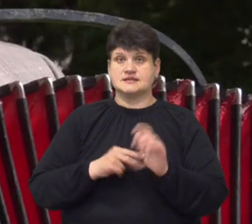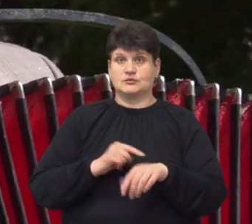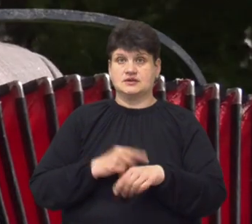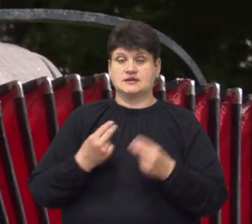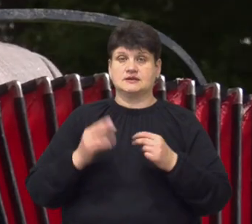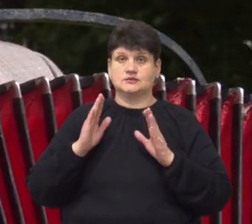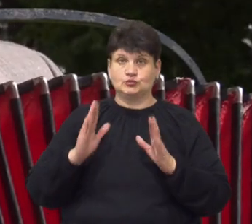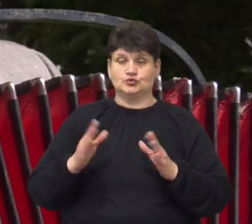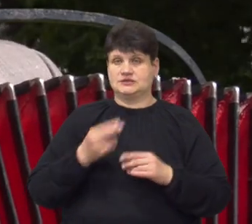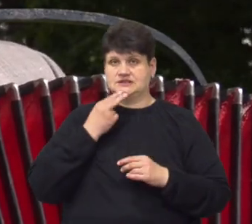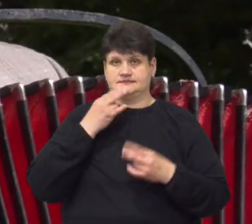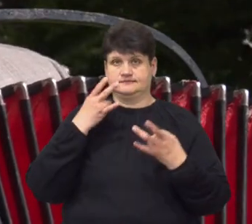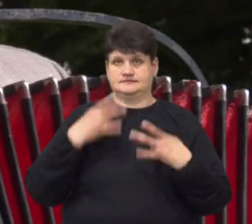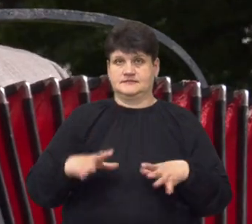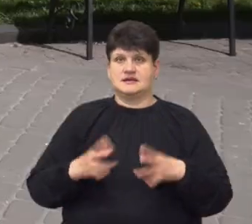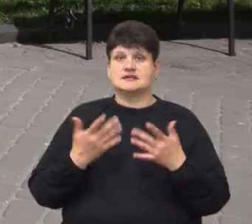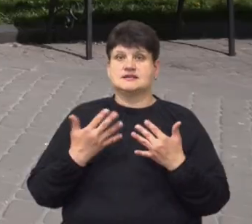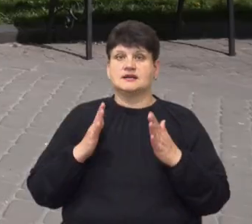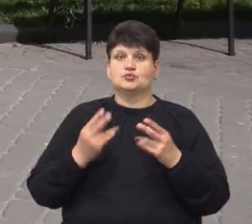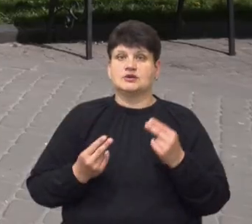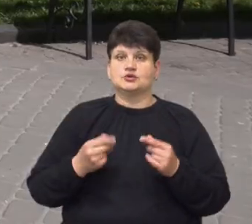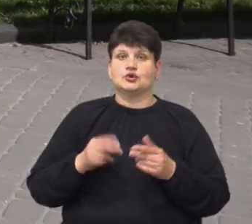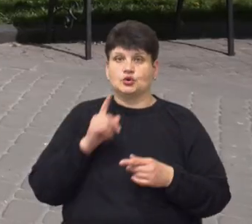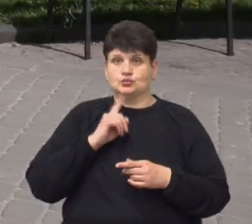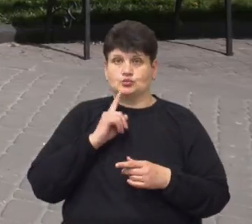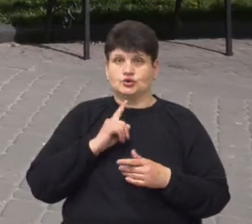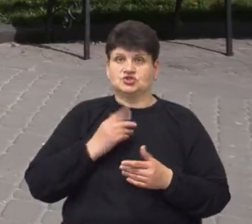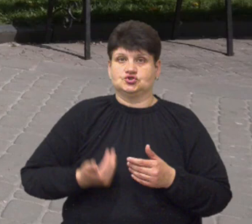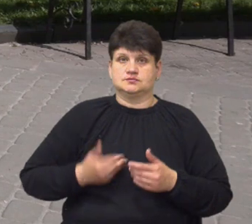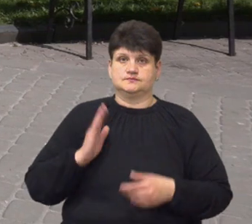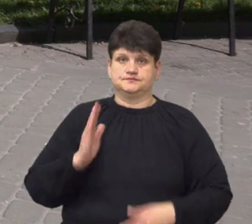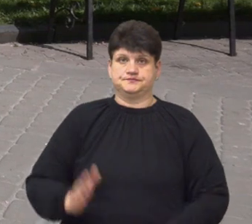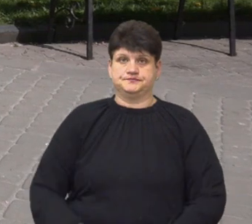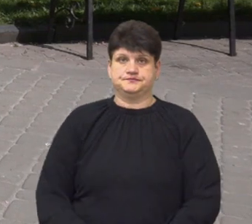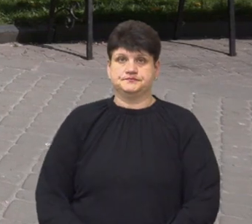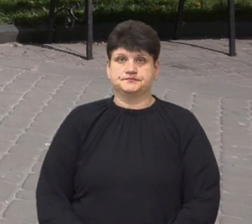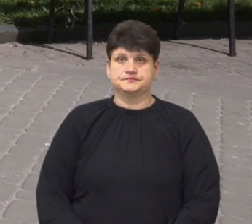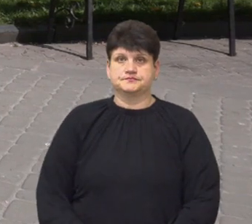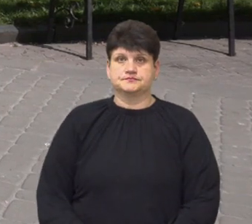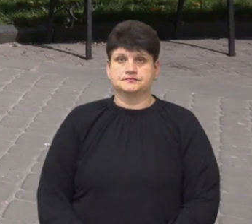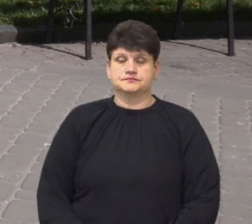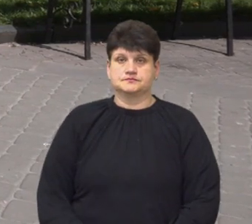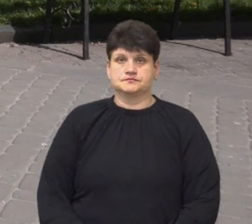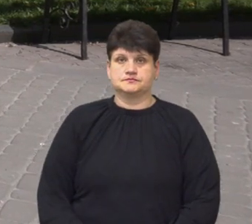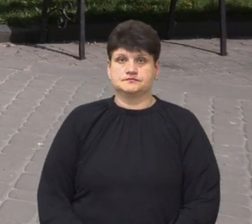Буду грати, доки буду проживати, знаєте. Оксана Максимлюк, Андрій Прокопів, Суспільне новини, Тернопіль.